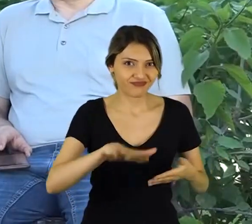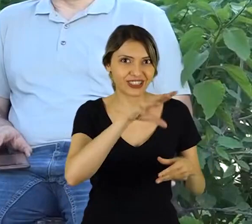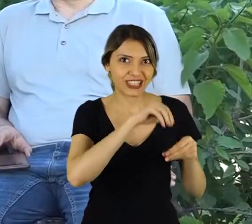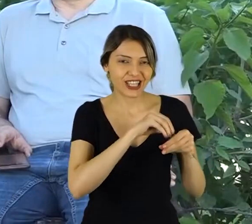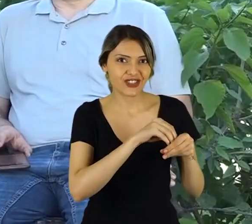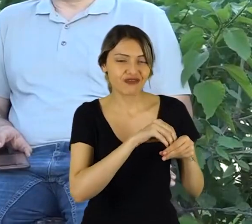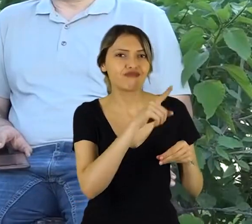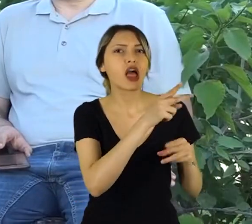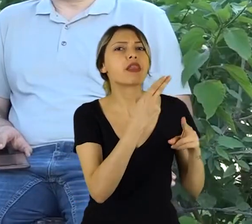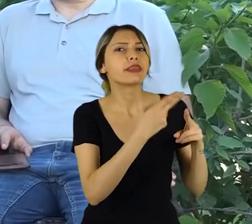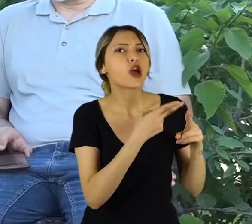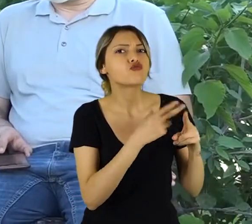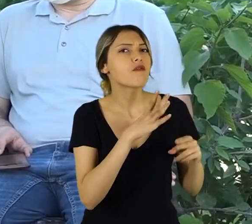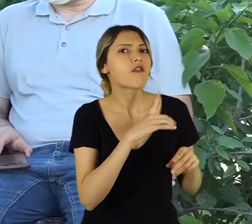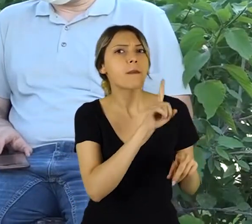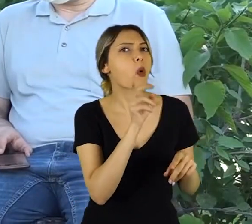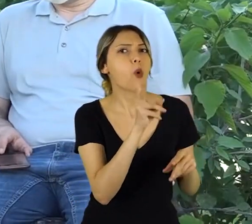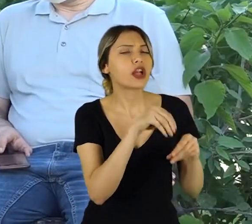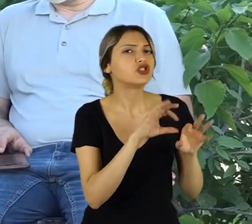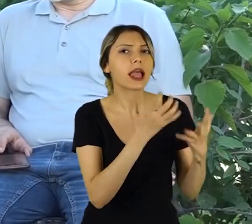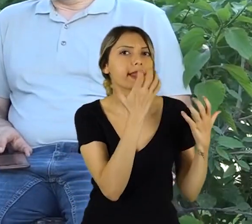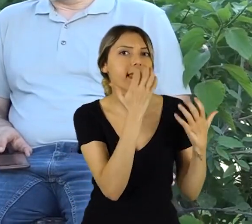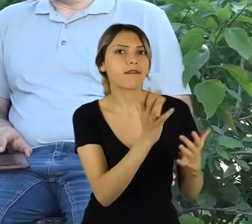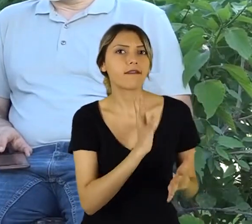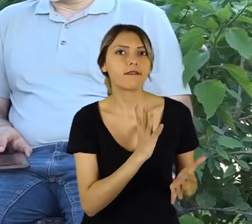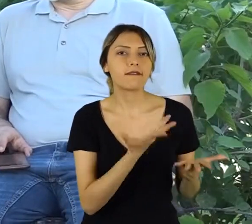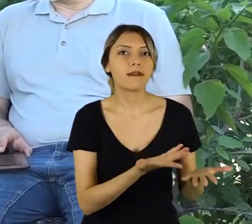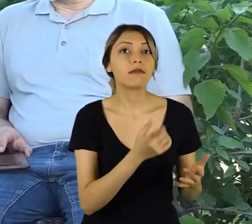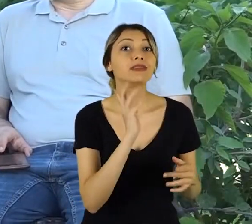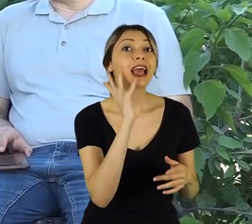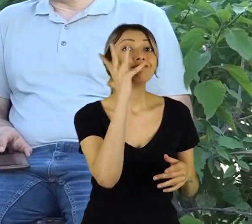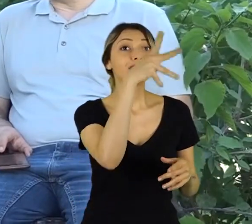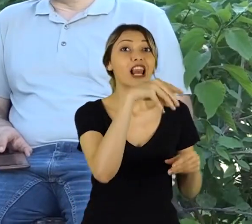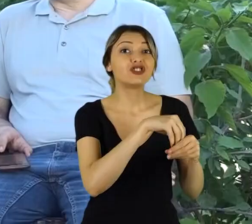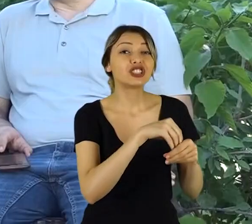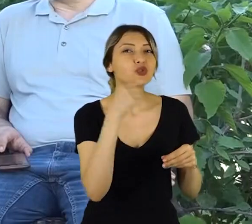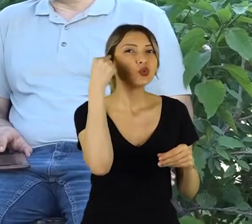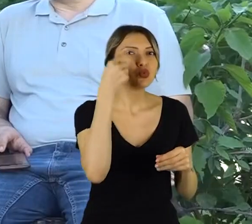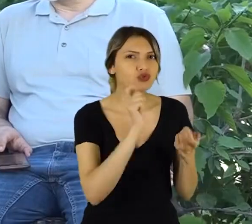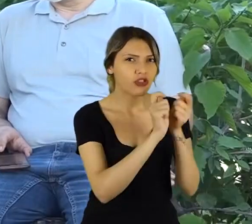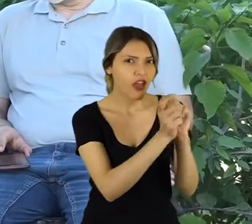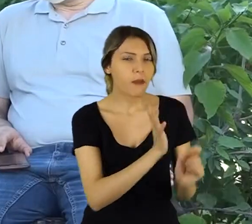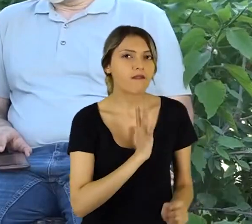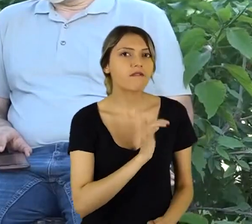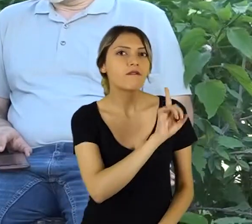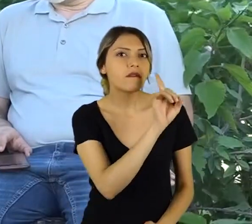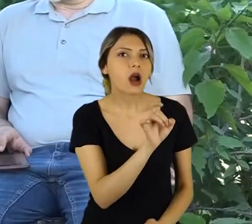deneyimlediğiniz bir şeyler var mı? davranmalılar? Bir de geleceğe bakışınızda ne gibi değişiklikler oldu?